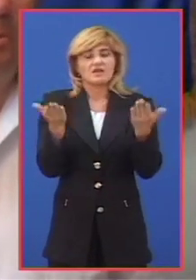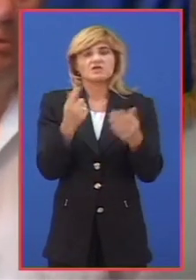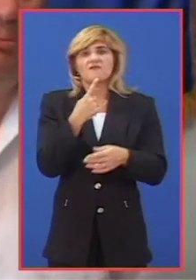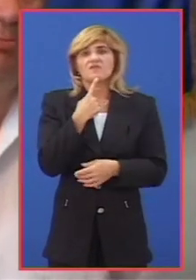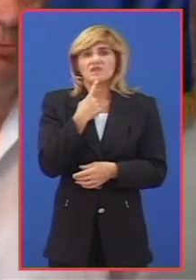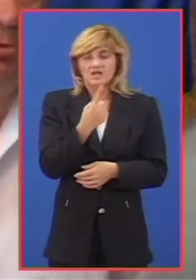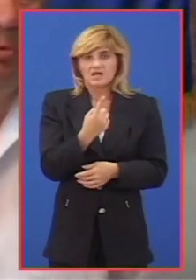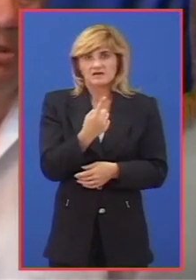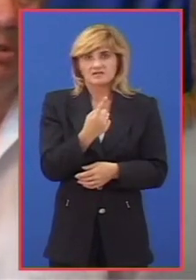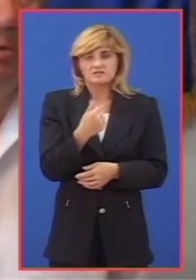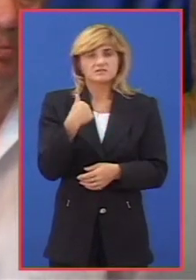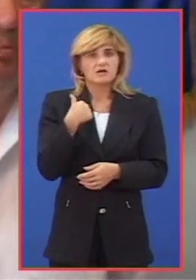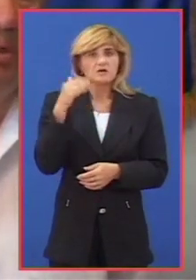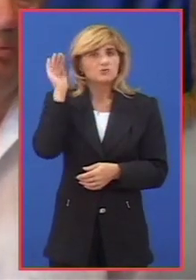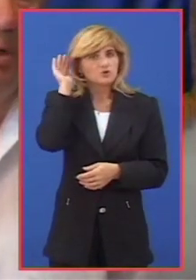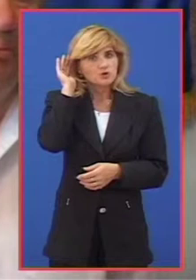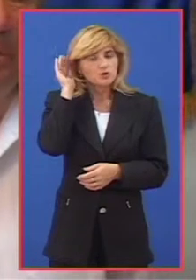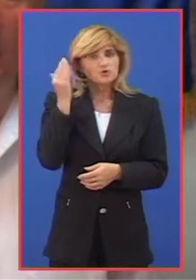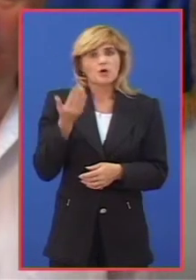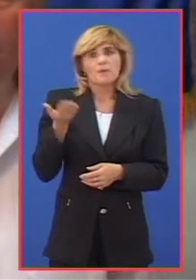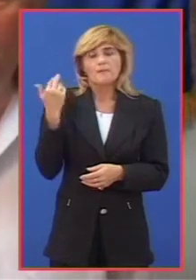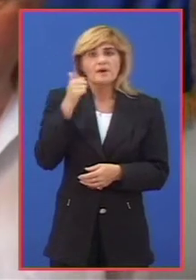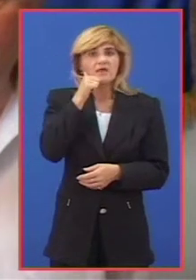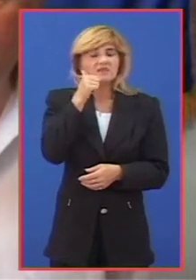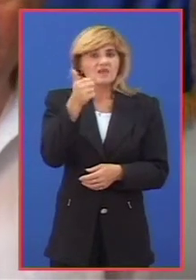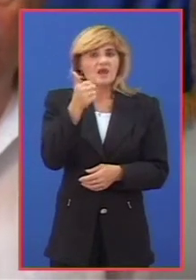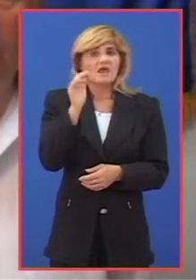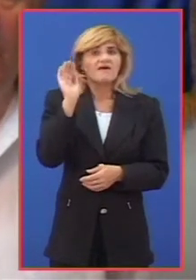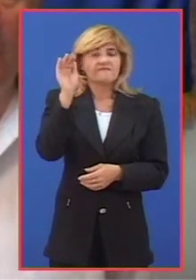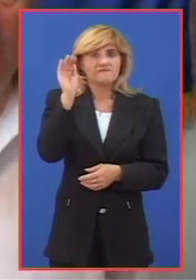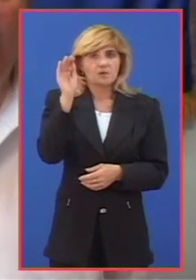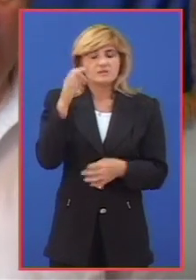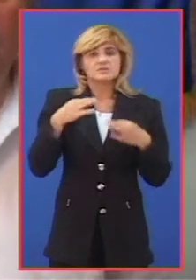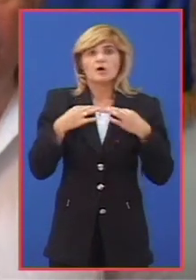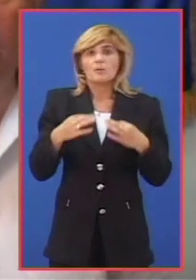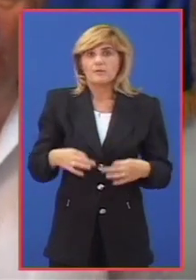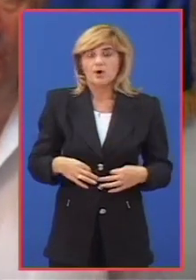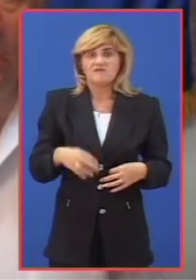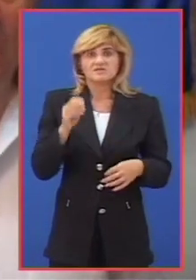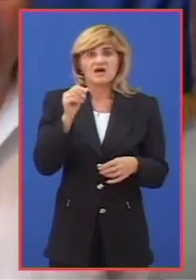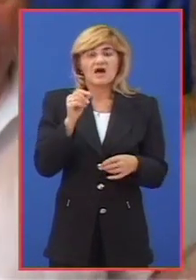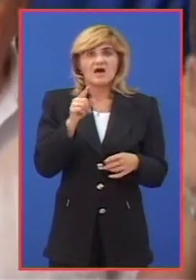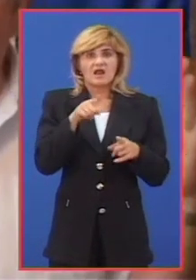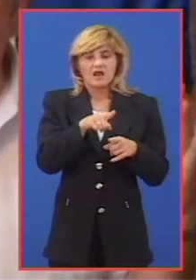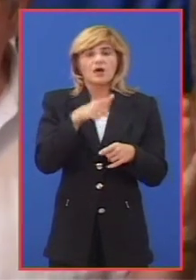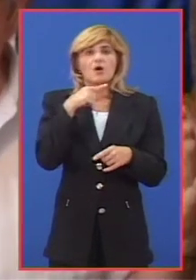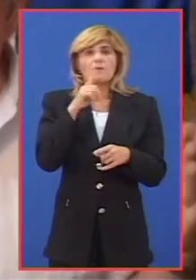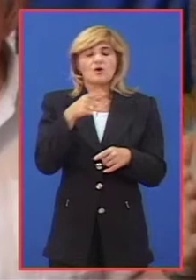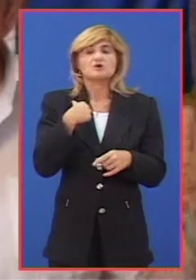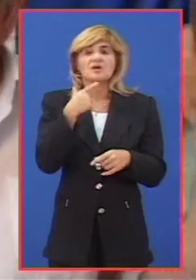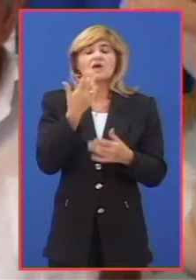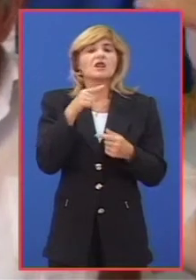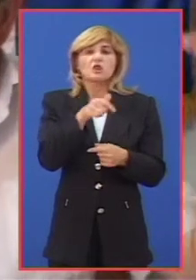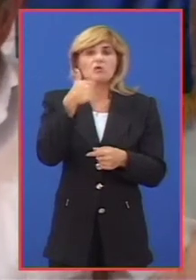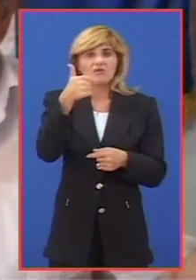sporiti, ja sam sad slušao ili gledao prije par dana i nu informaciju profesora Ranka Bugarske je univeratno poznat, možemo se sporiti da li je to